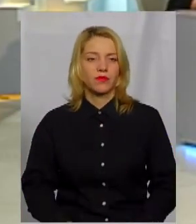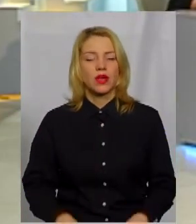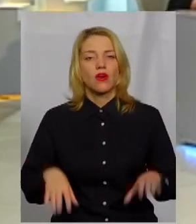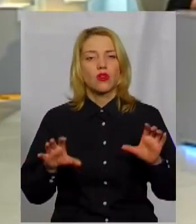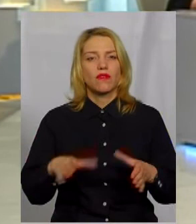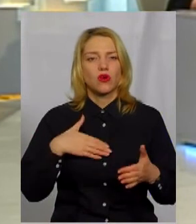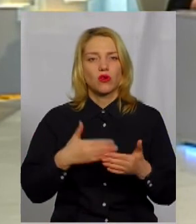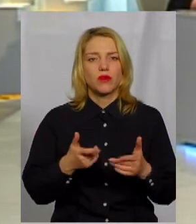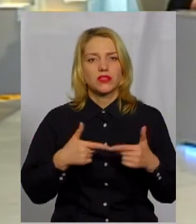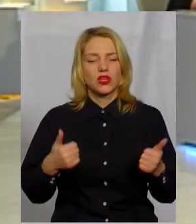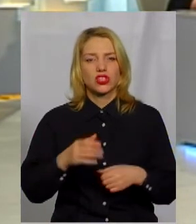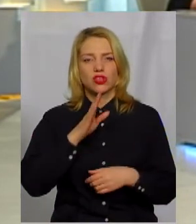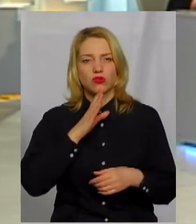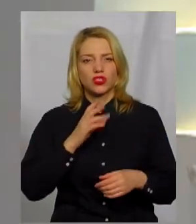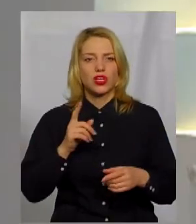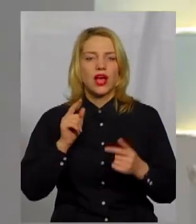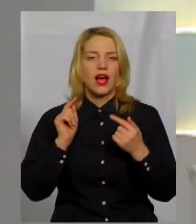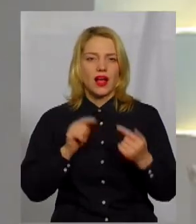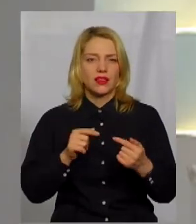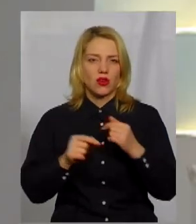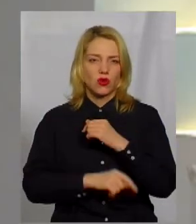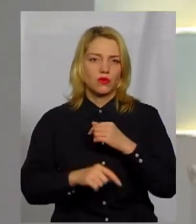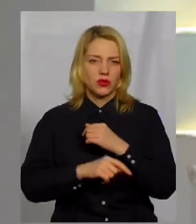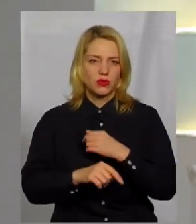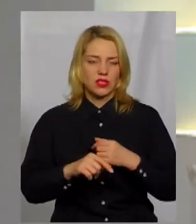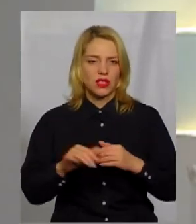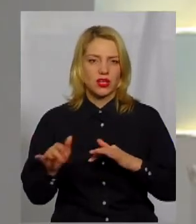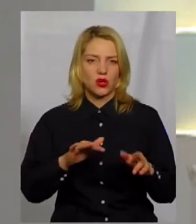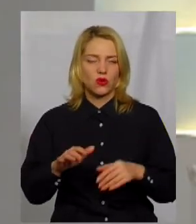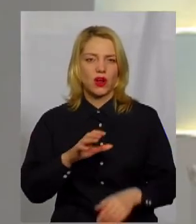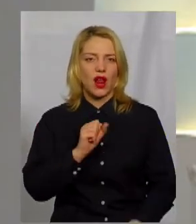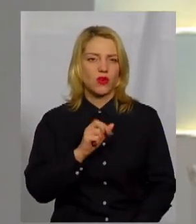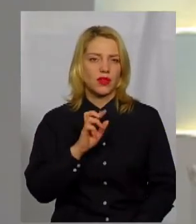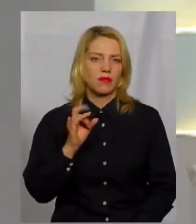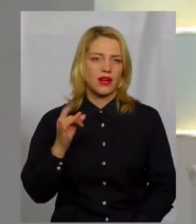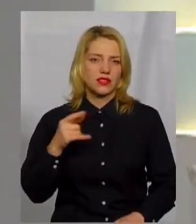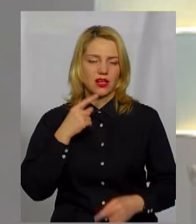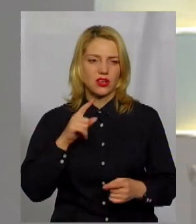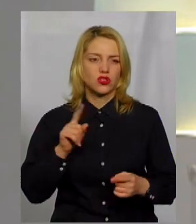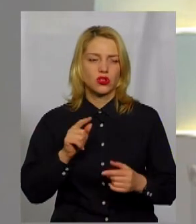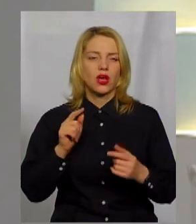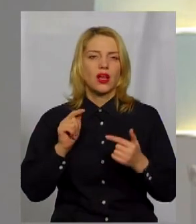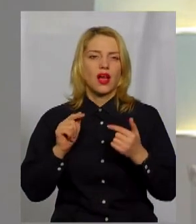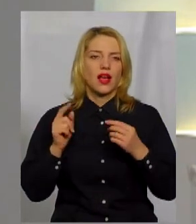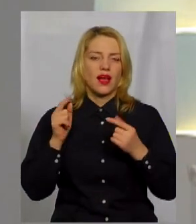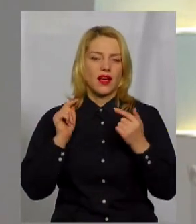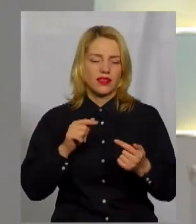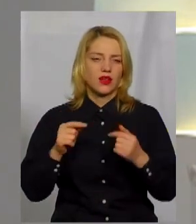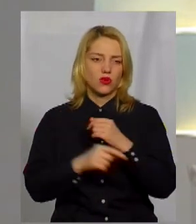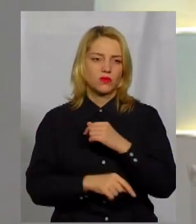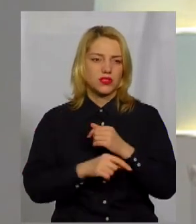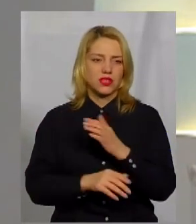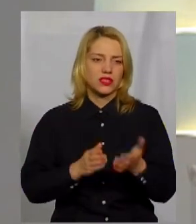громадської організації «Жіночий антикорупційний рух» Альона Береза каже, що через антикорупційне спрямування